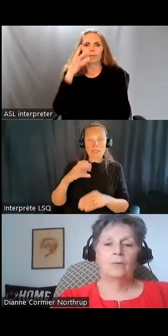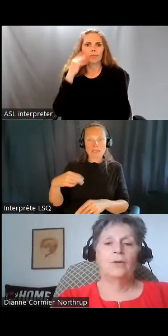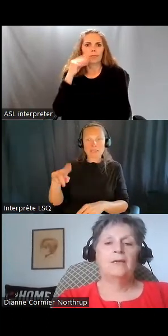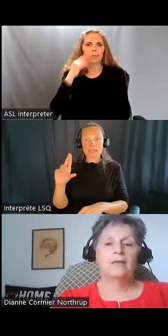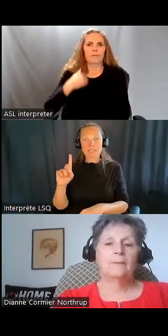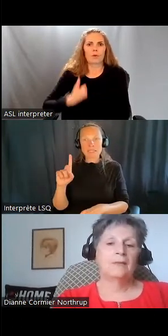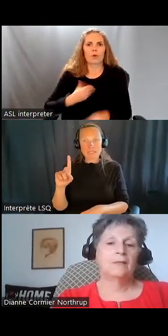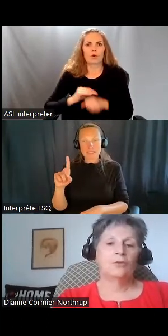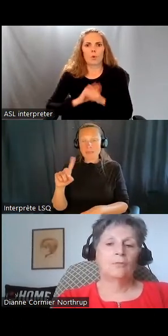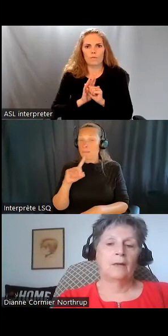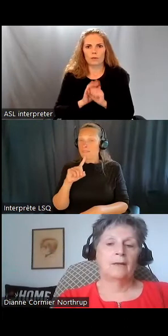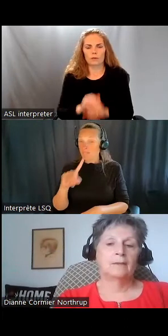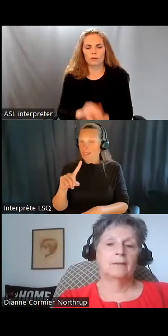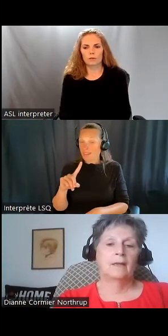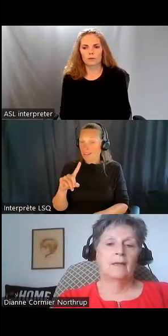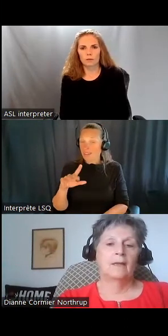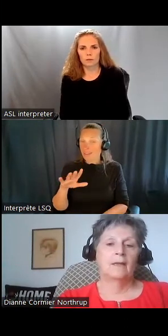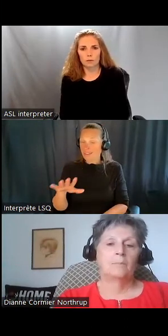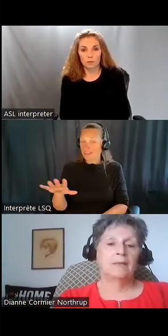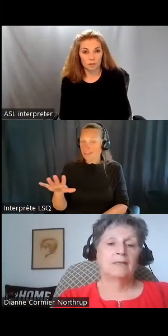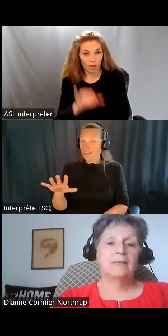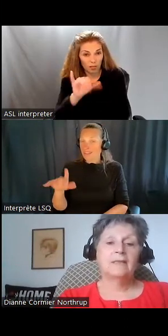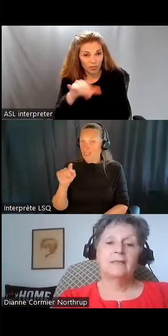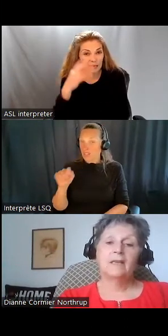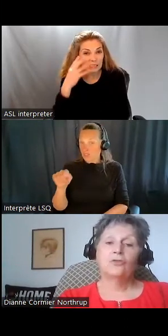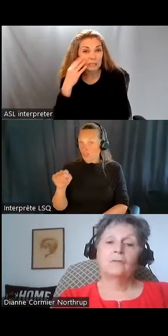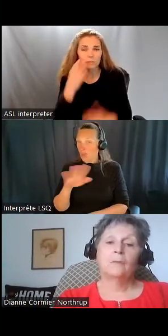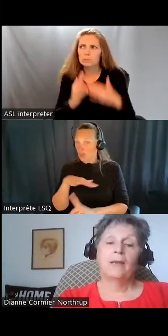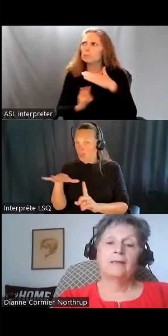Mais vous savez quoi ? Il faut garder ça à l'esprit.